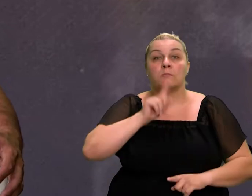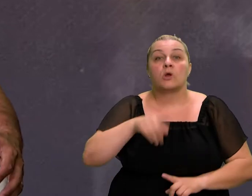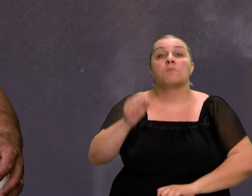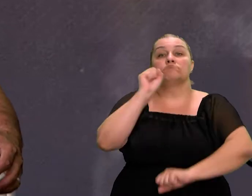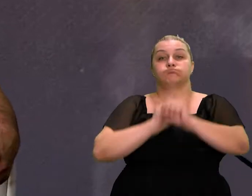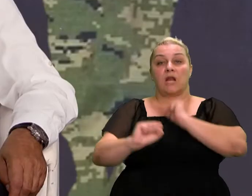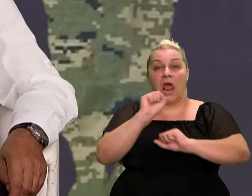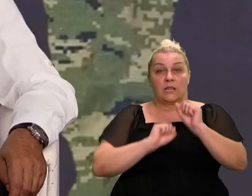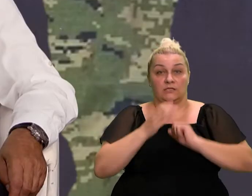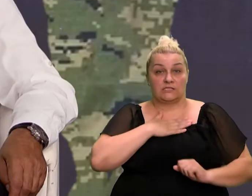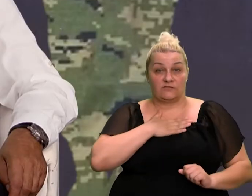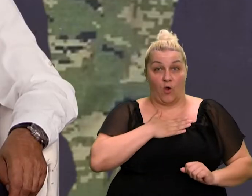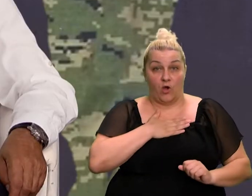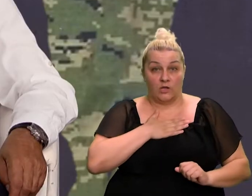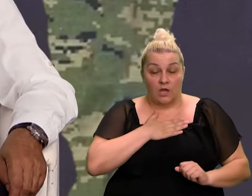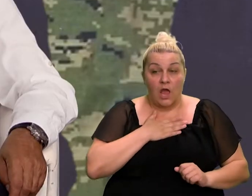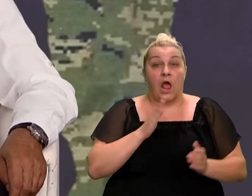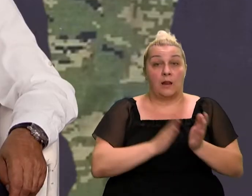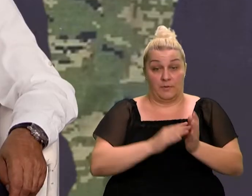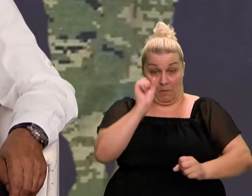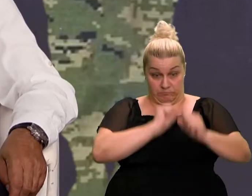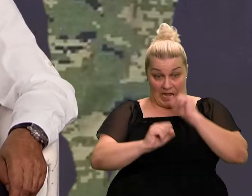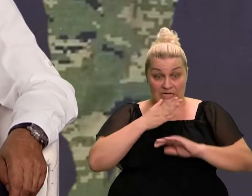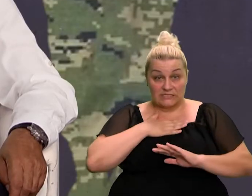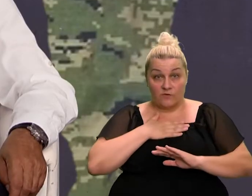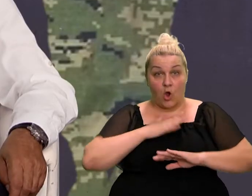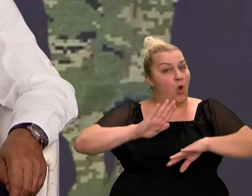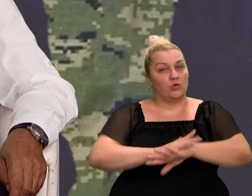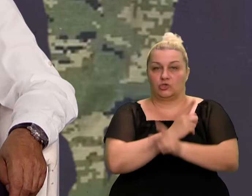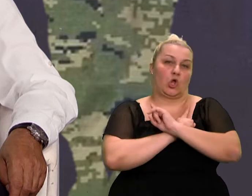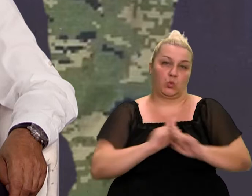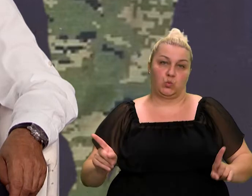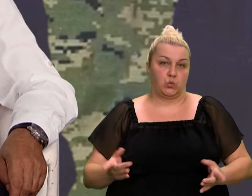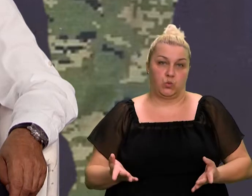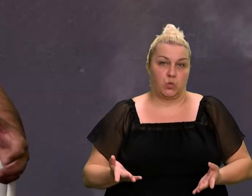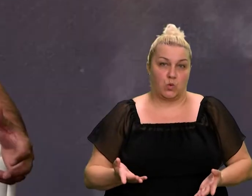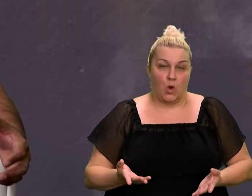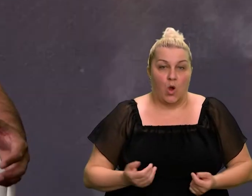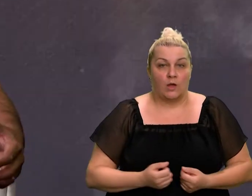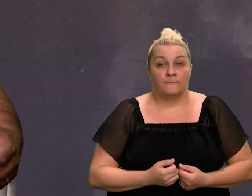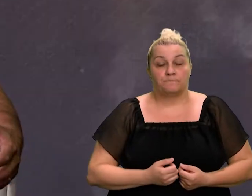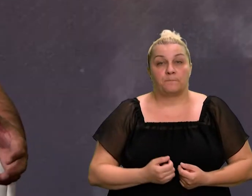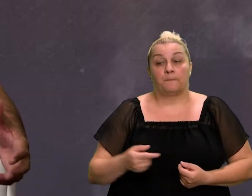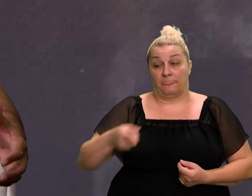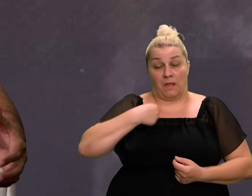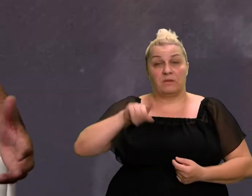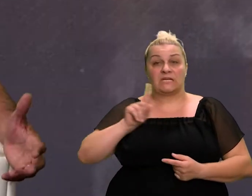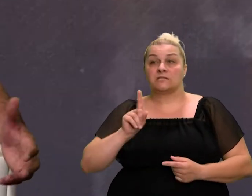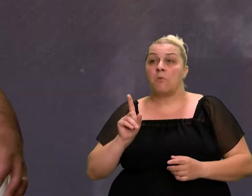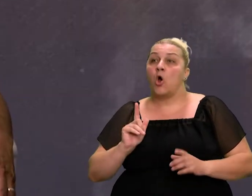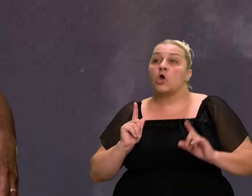moramo braniti. A kad braniš svoje, taj osjećaj je totalno drugačiji. Znači, mi nismo ti ljudi koji su išli